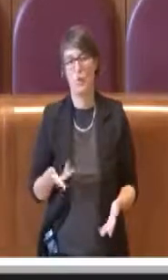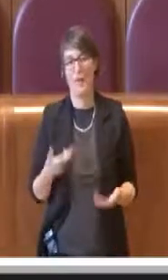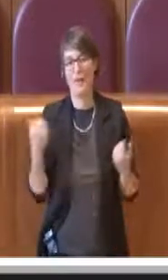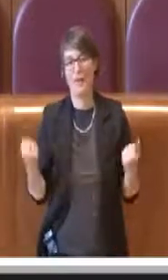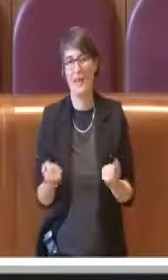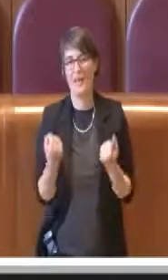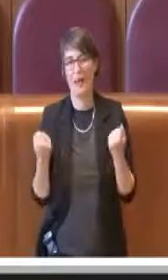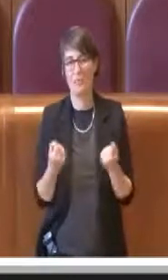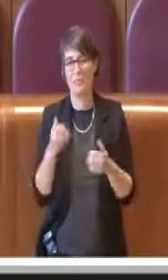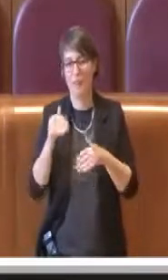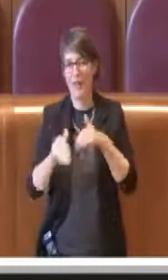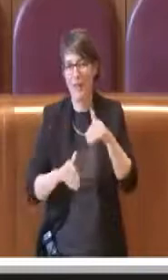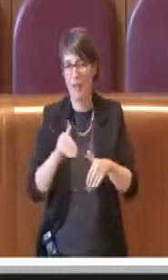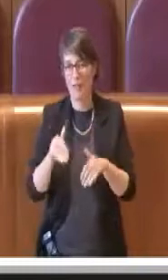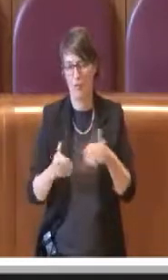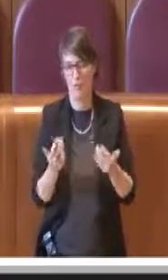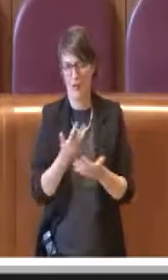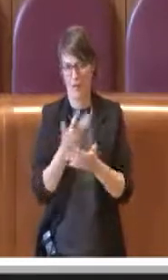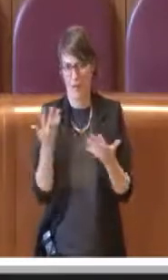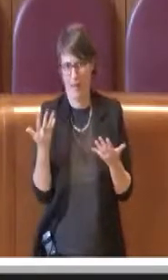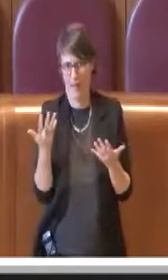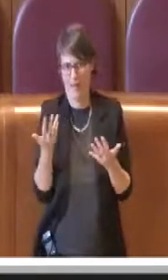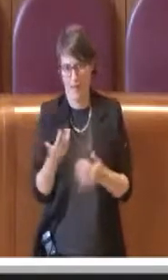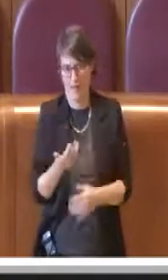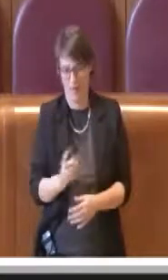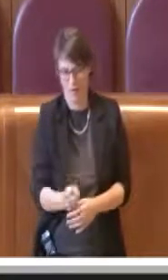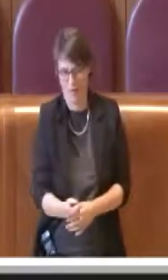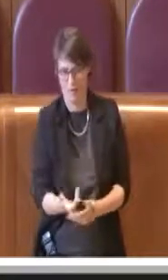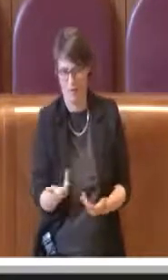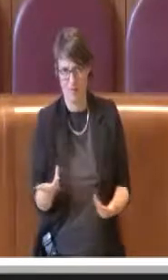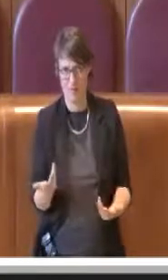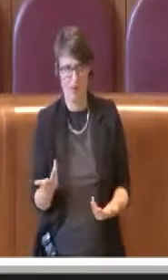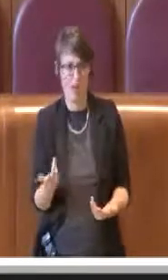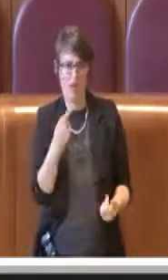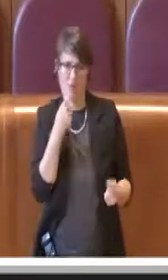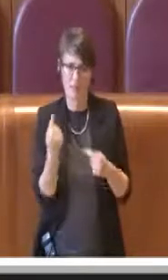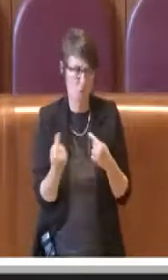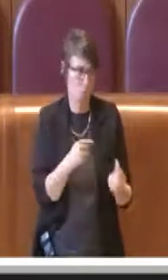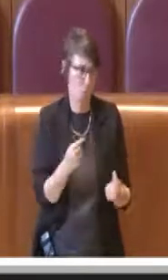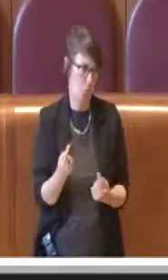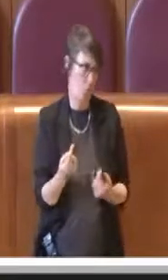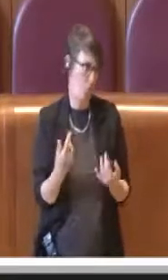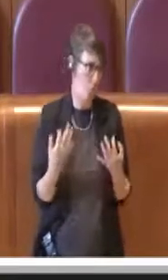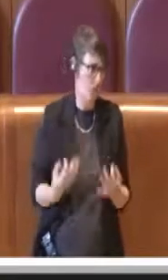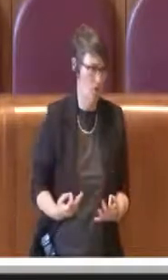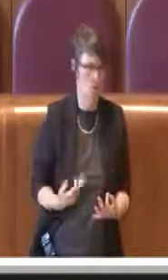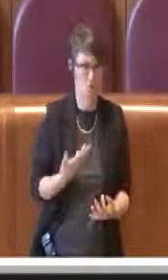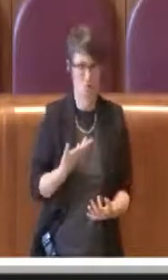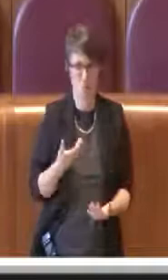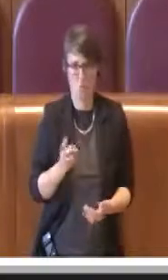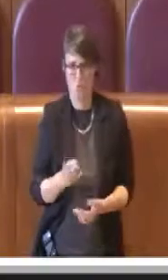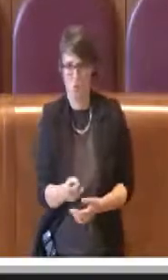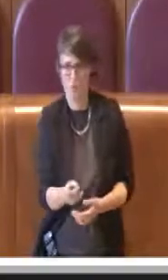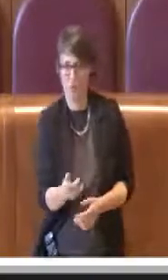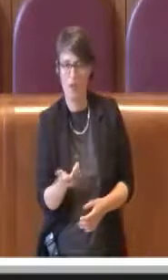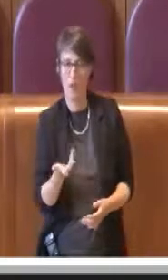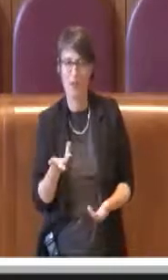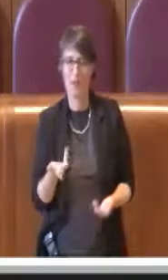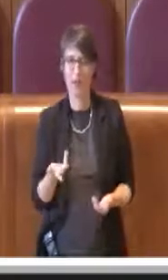animata, però direi che non sarebbe un peccato